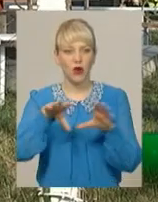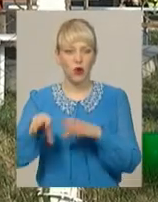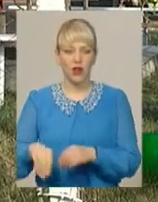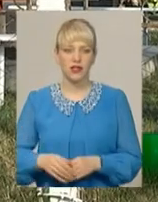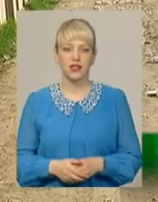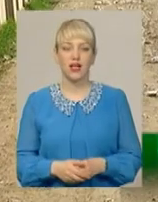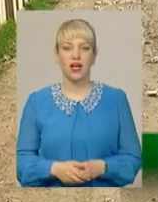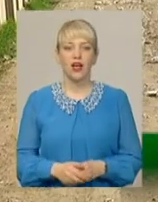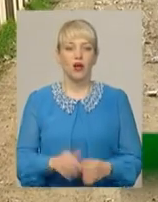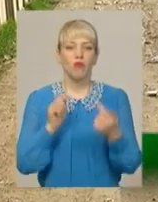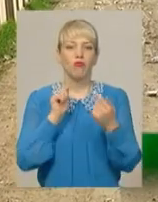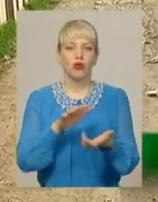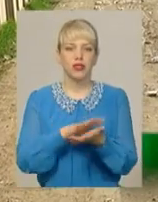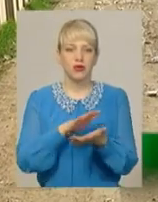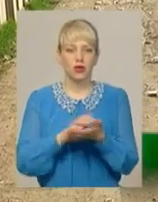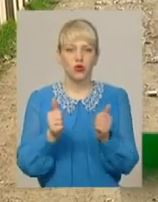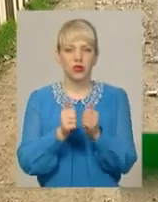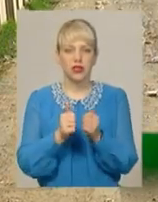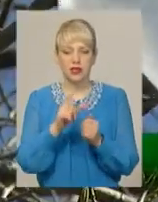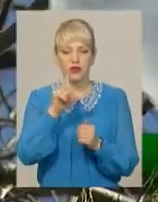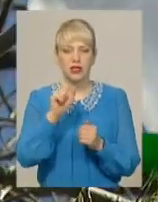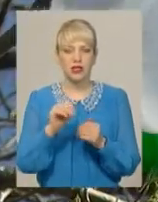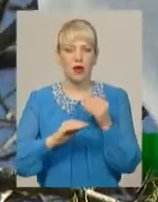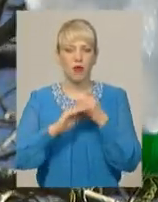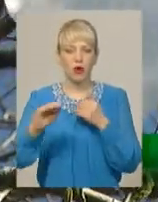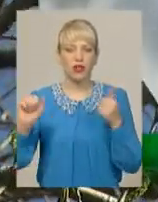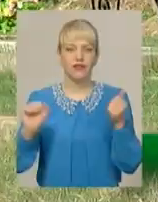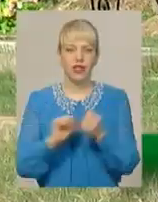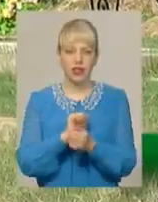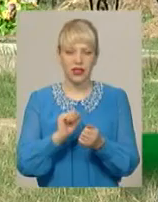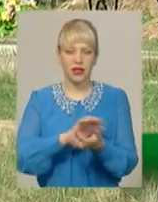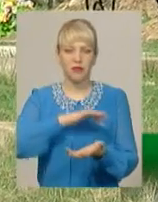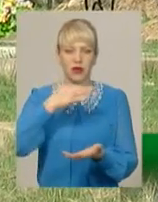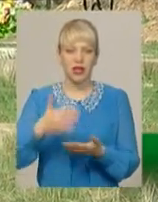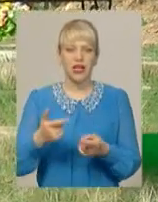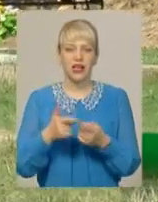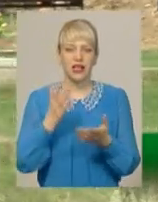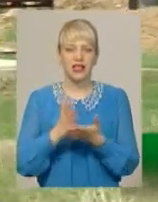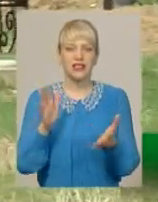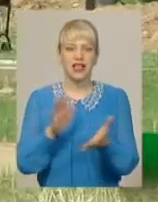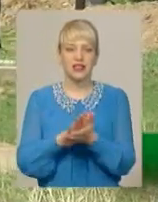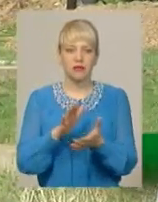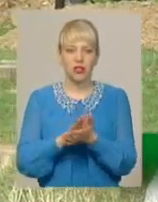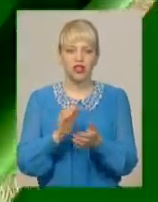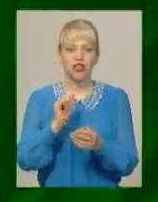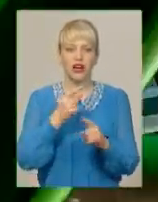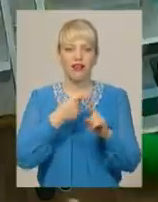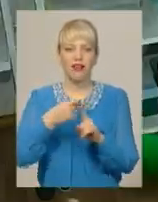навпроти смітника, сусідство із полігоном твердих побутових відходів призводить до засмічення кладовища у Ярмолинцях.